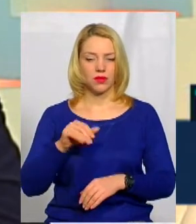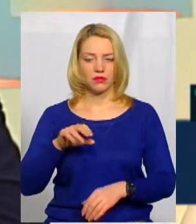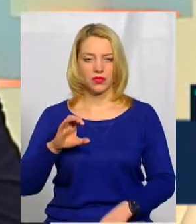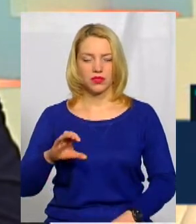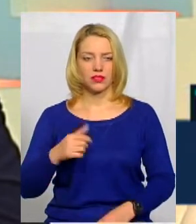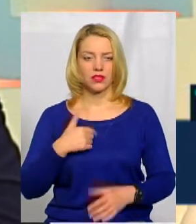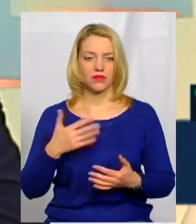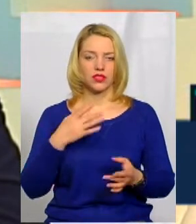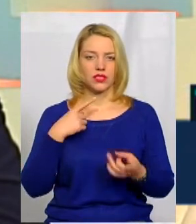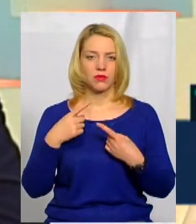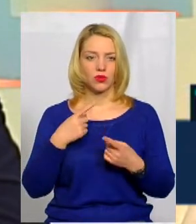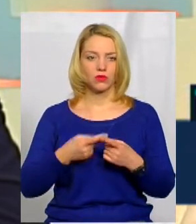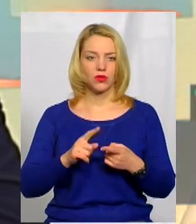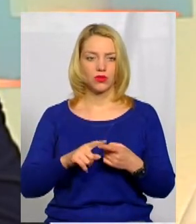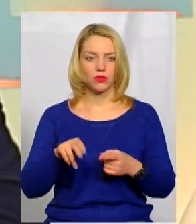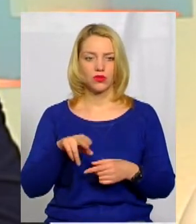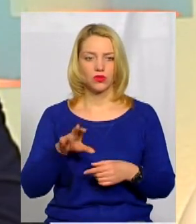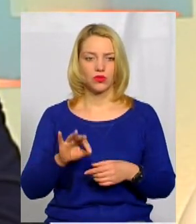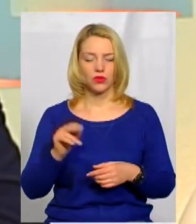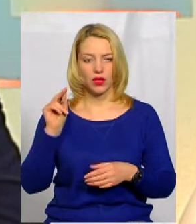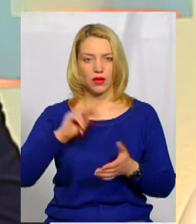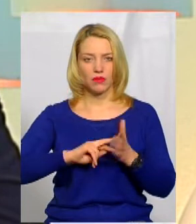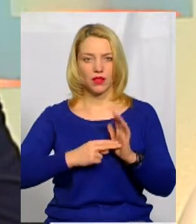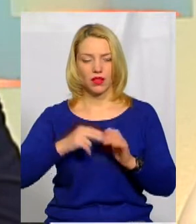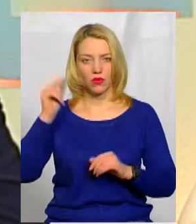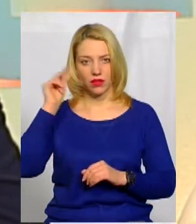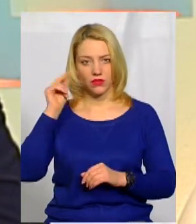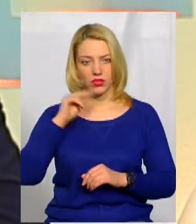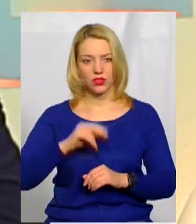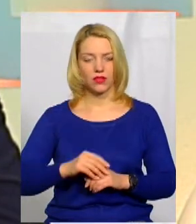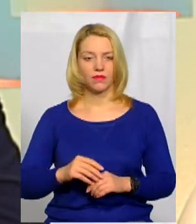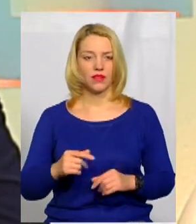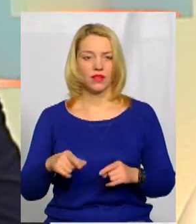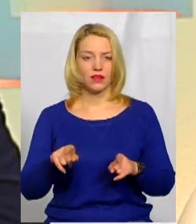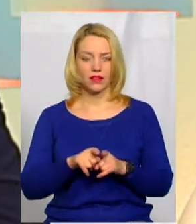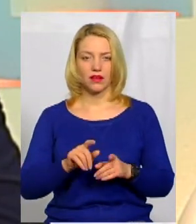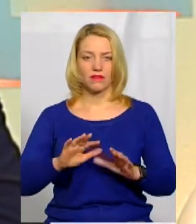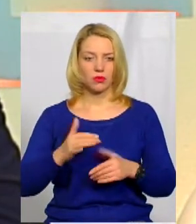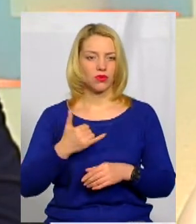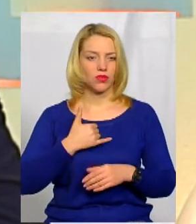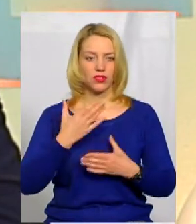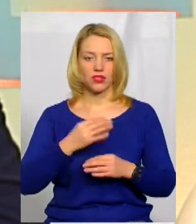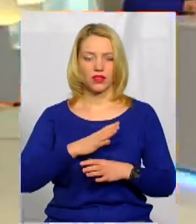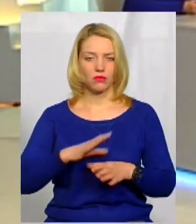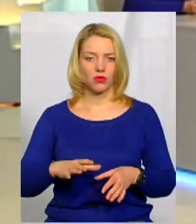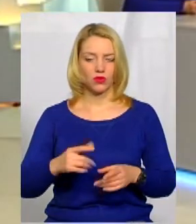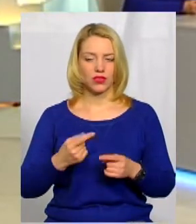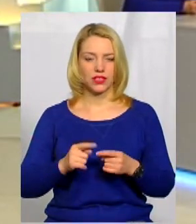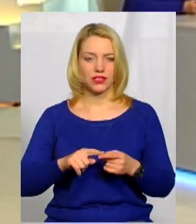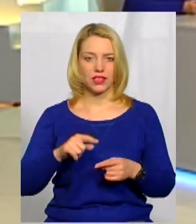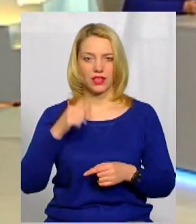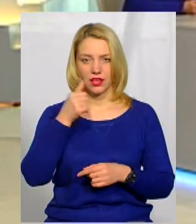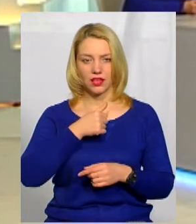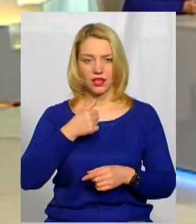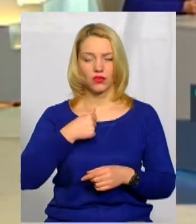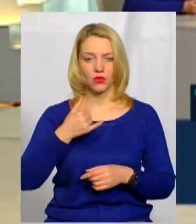вже з ними спілкуємось з приводу поганого навчання. Тобто, таких в нас ще випадків не було за цей рік. То, я думаю,